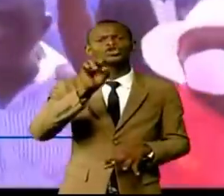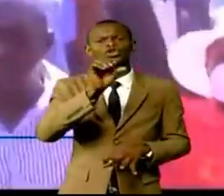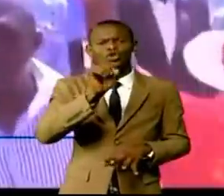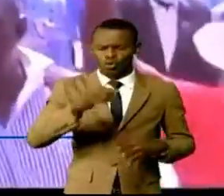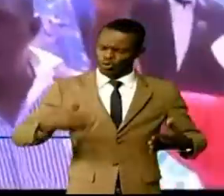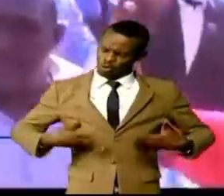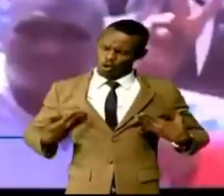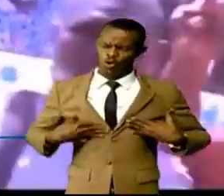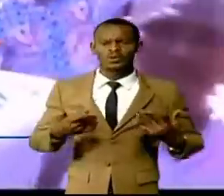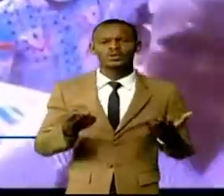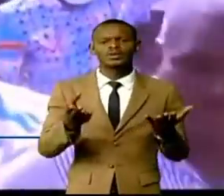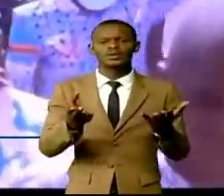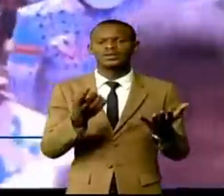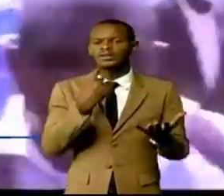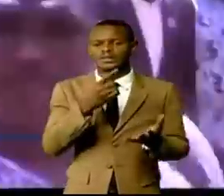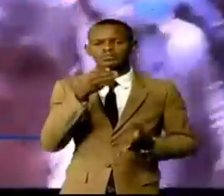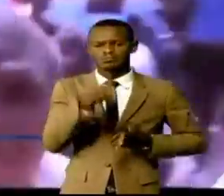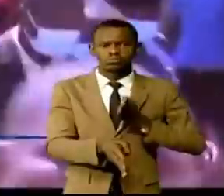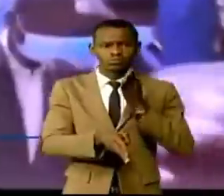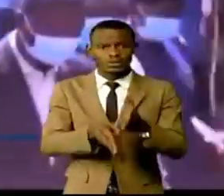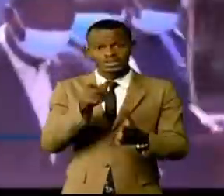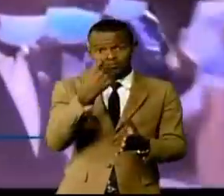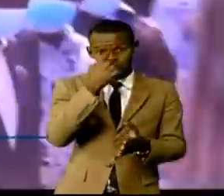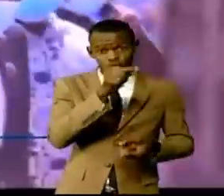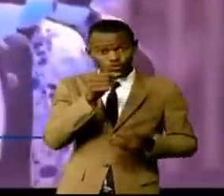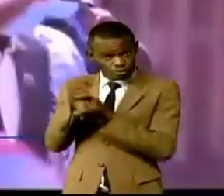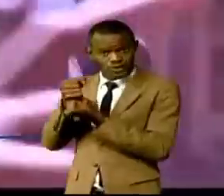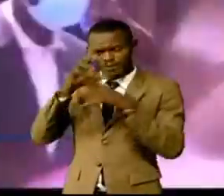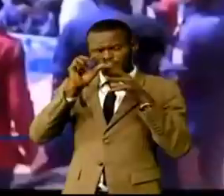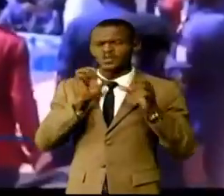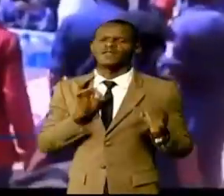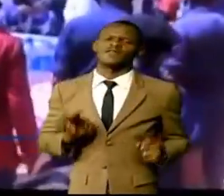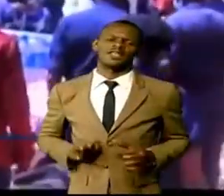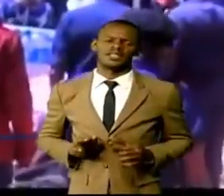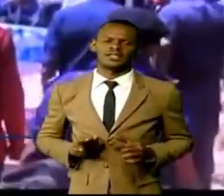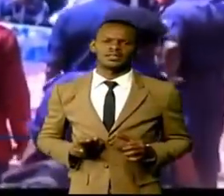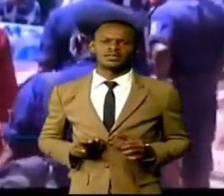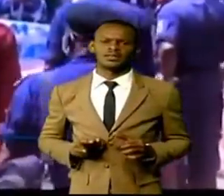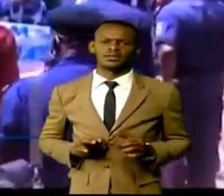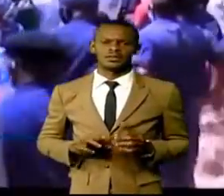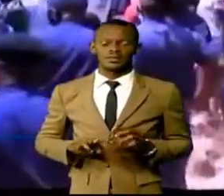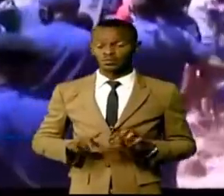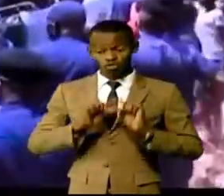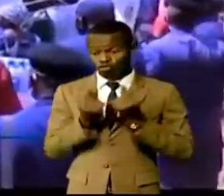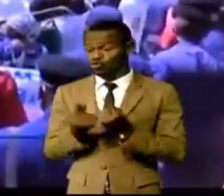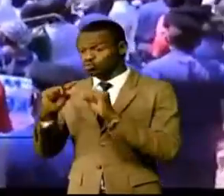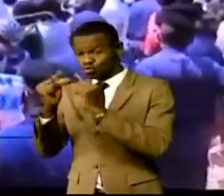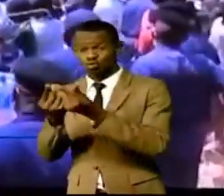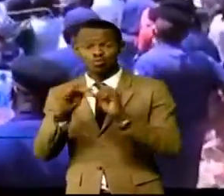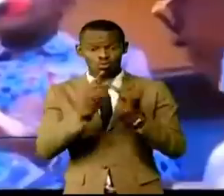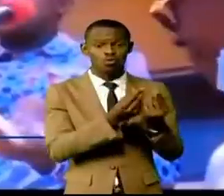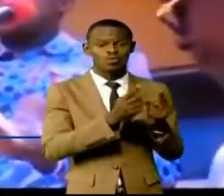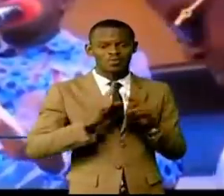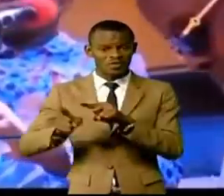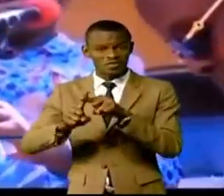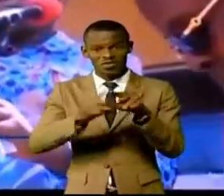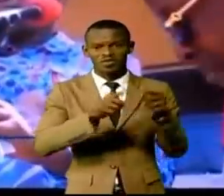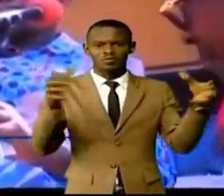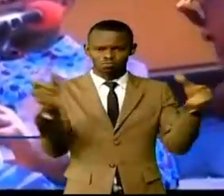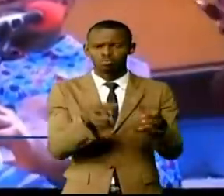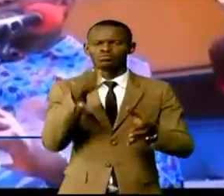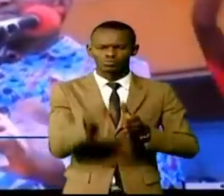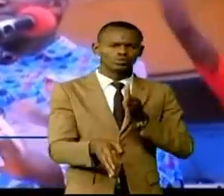qui a organisé cette marche avec le concours de toutes les forces vives de Zongo, l'image de cette partie de la République est en train d'être